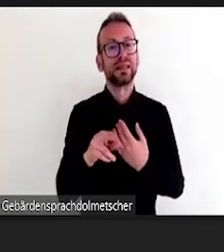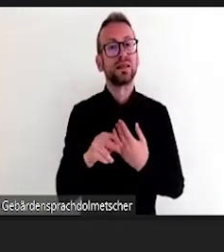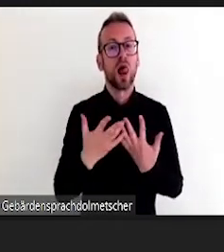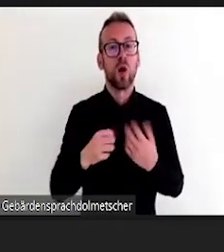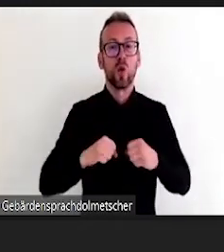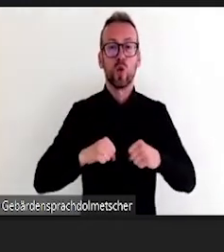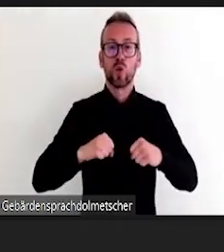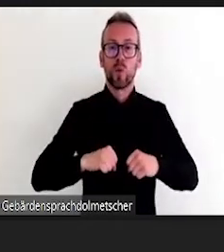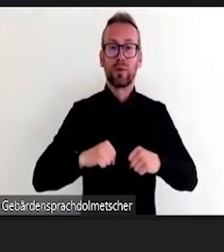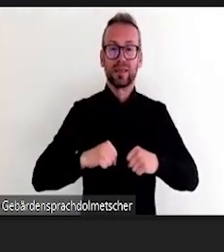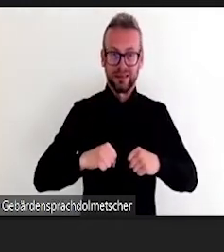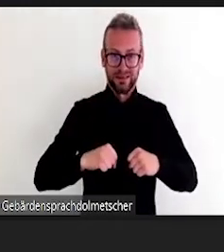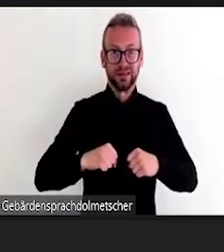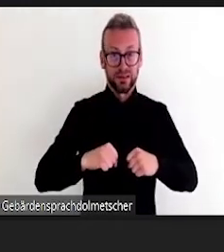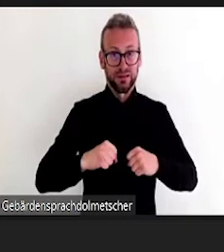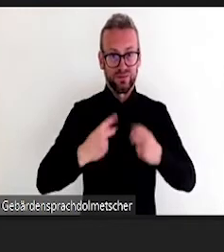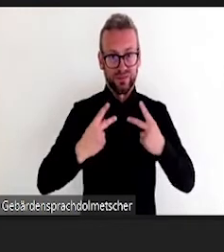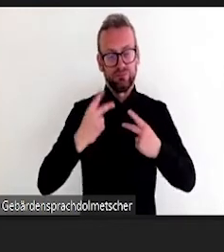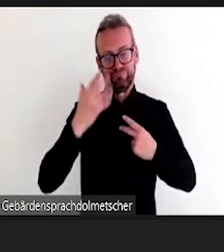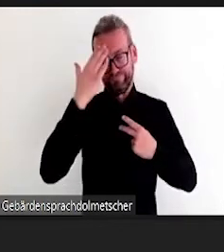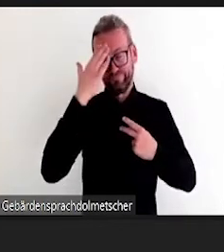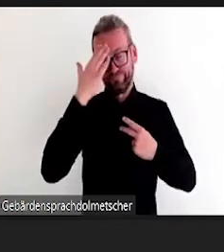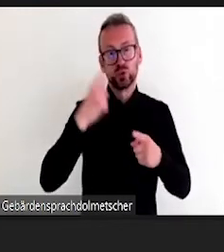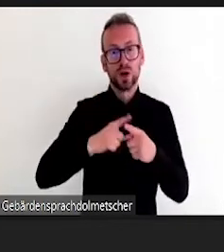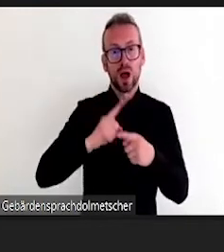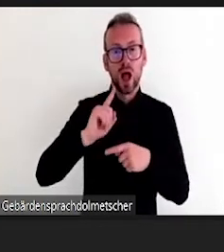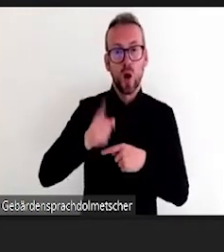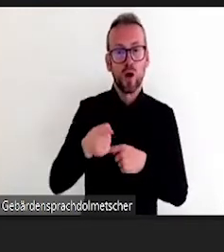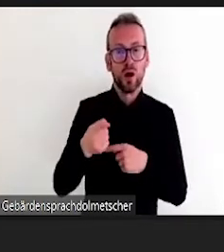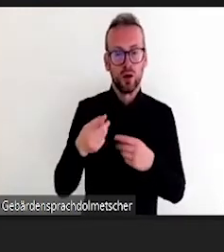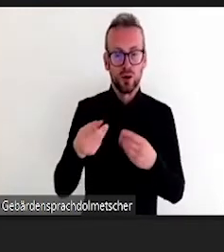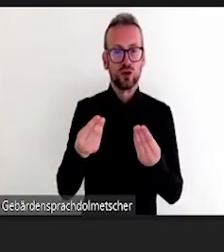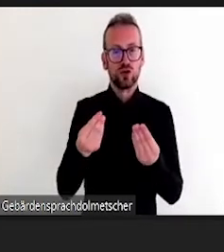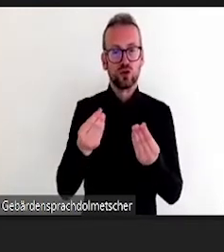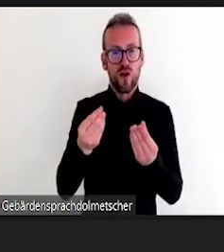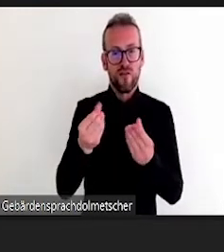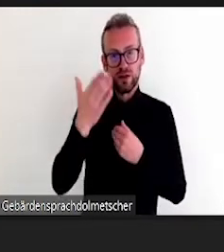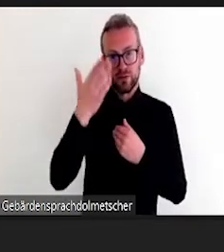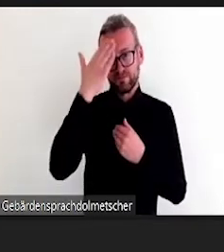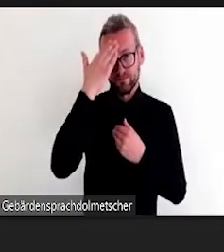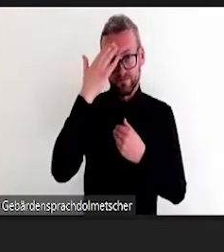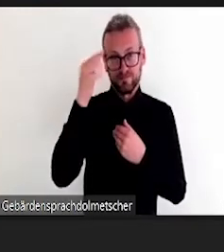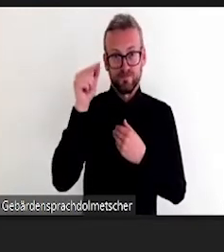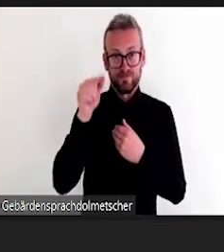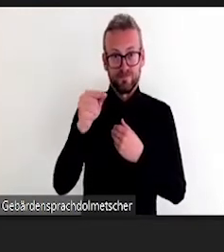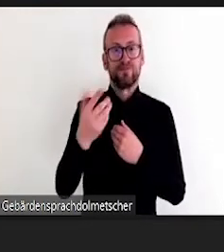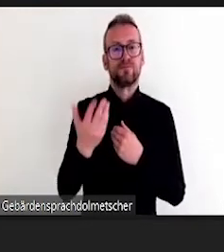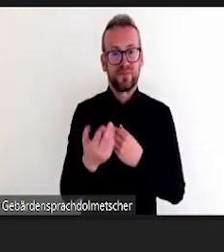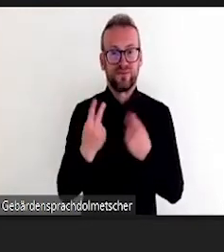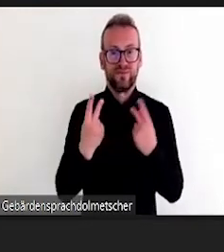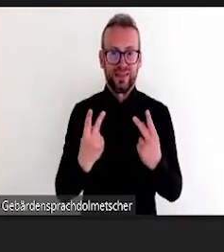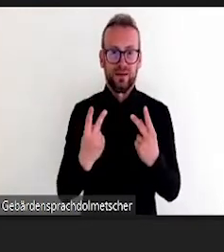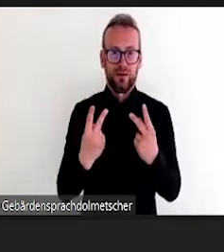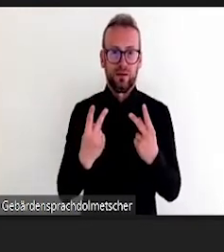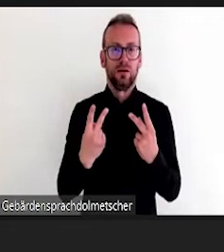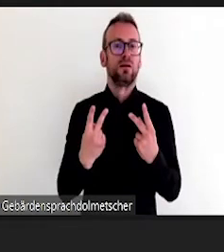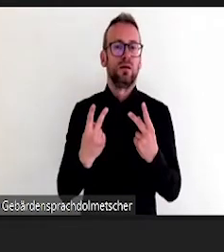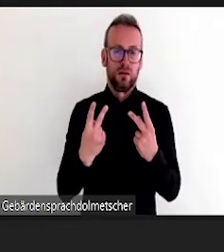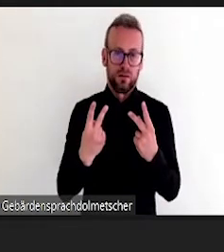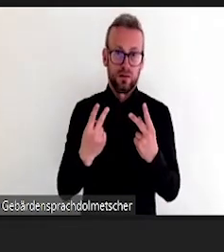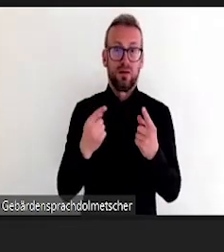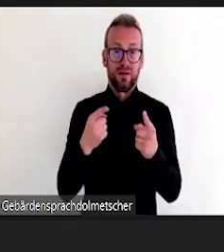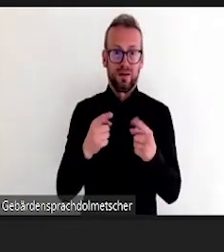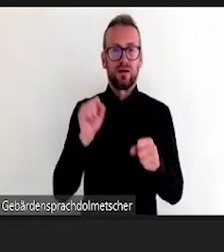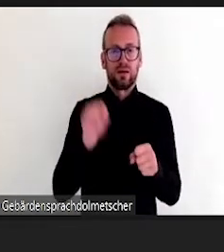dann vorne aufgeklebt und da ist mir wieder aufgefallen, was das doch für eine Verschwendung ist, dann beim Rausgehen die ganzen Papierkärtchen wieder